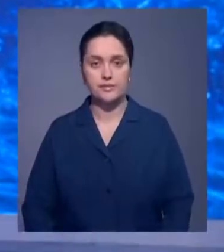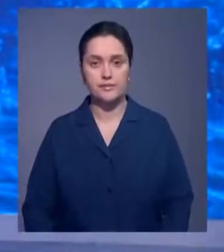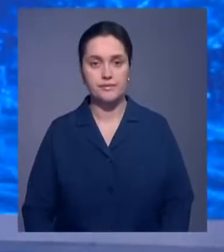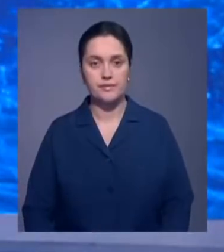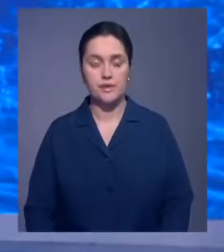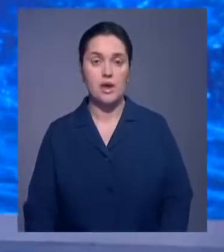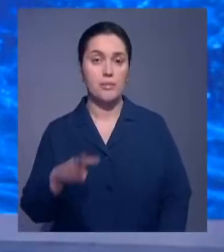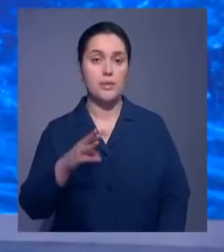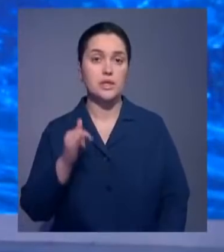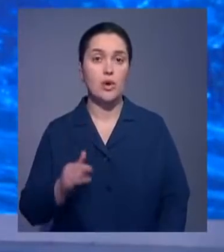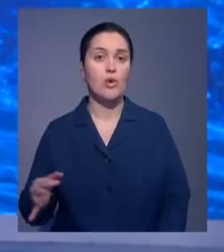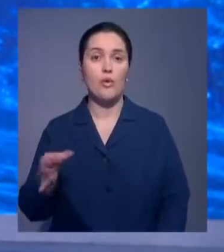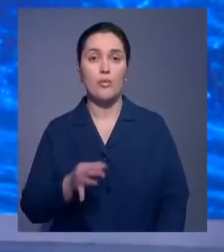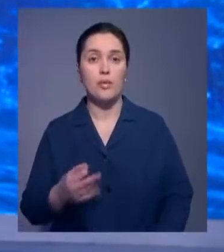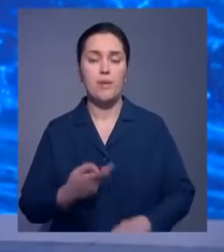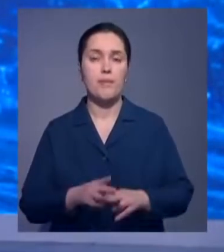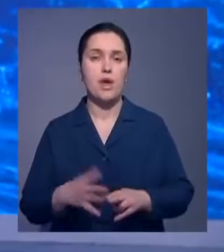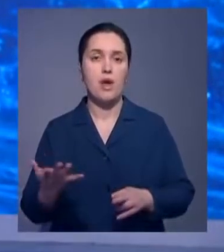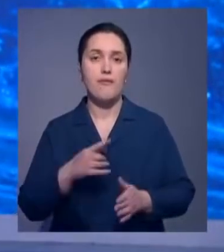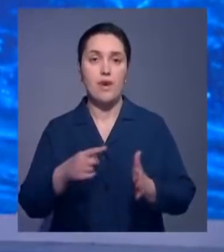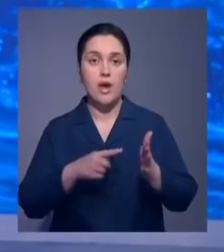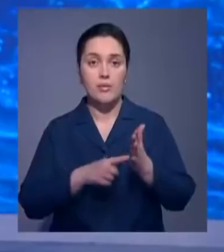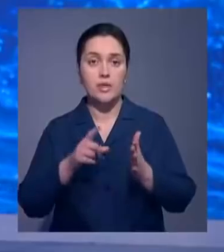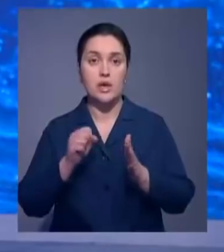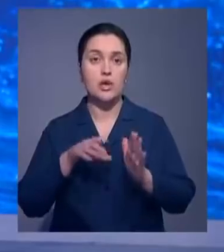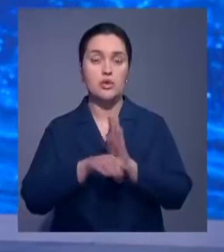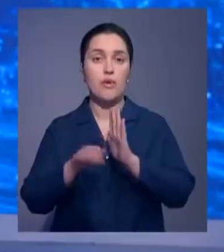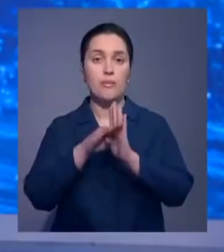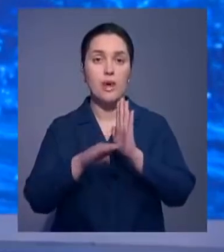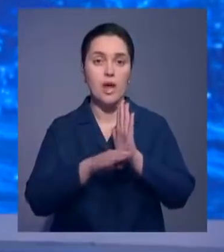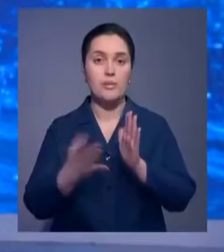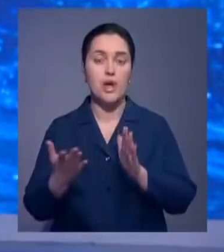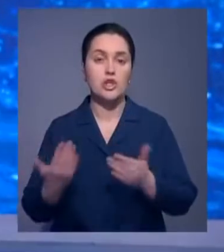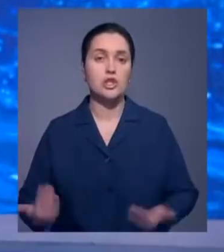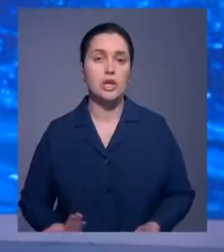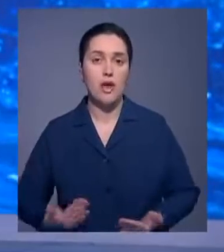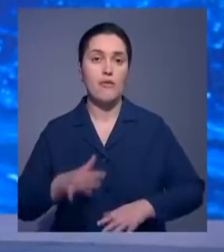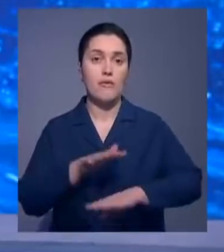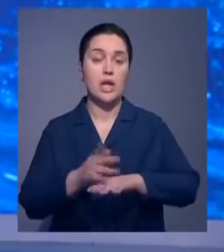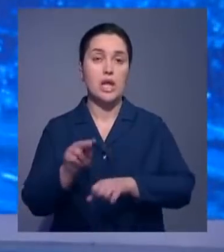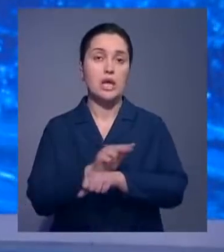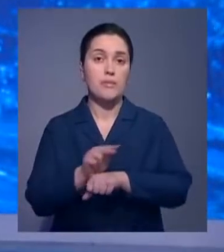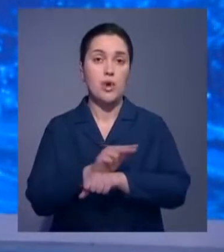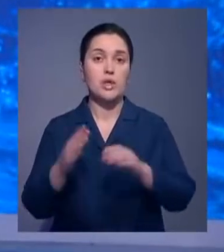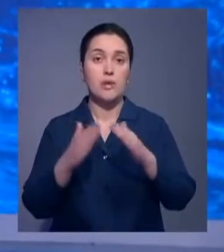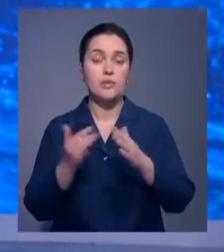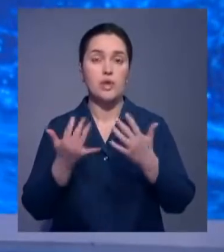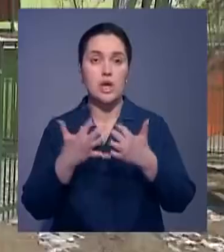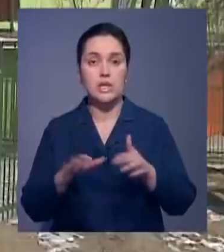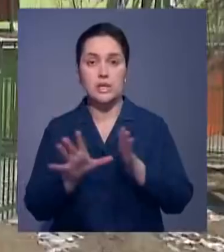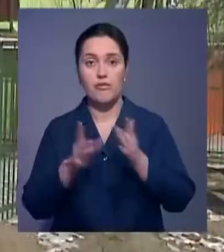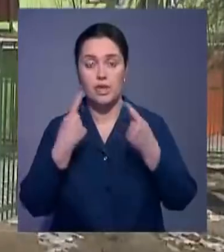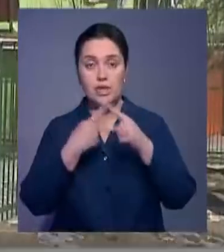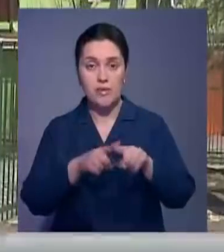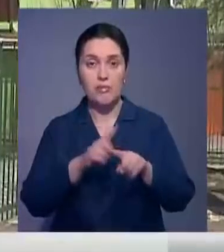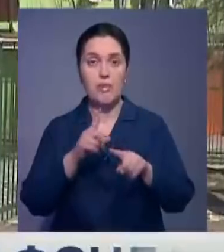В Ангыставской области коммунальный вопрос решает за счет программы модернизации жилищного фонда. Для ремонта домов используют цифровые технологии. К примеру,